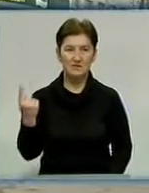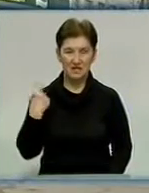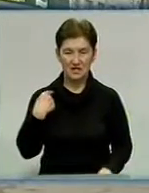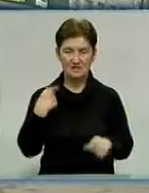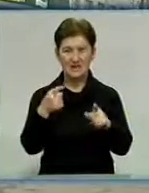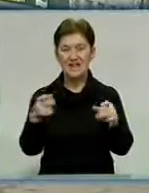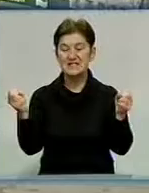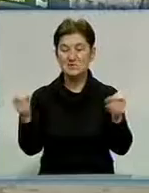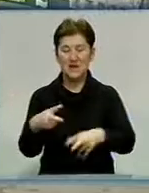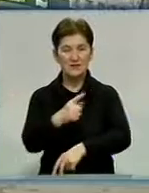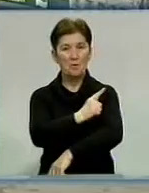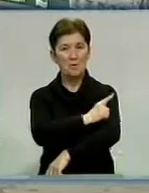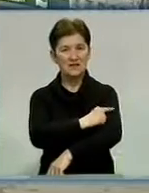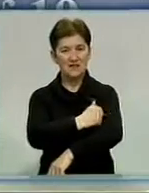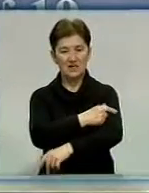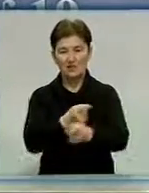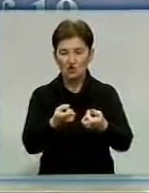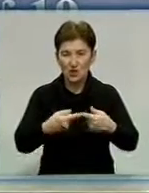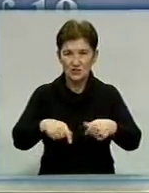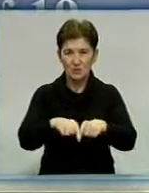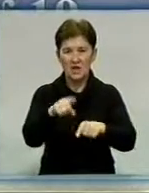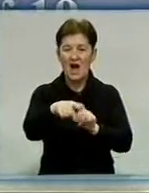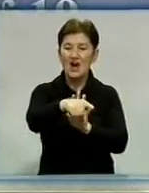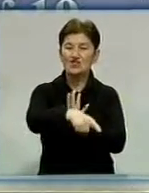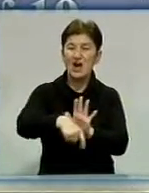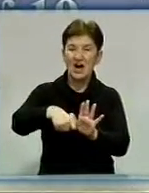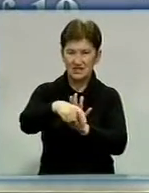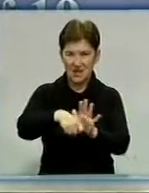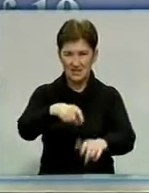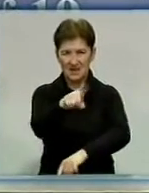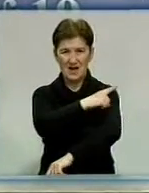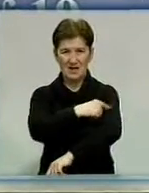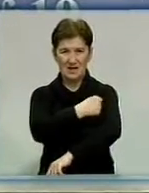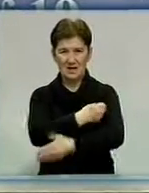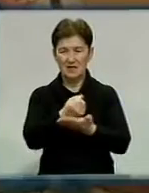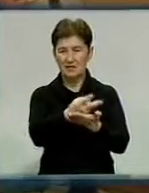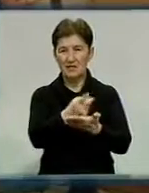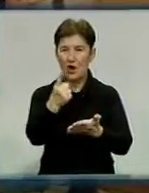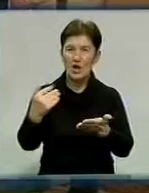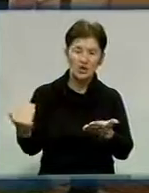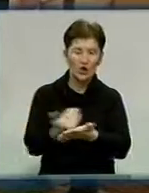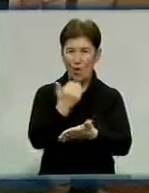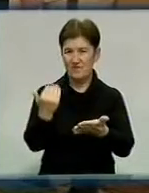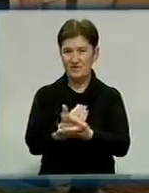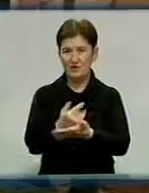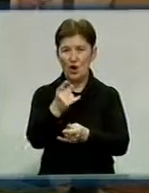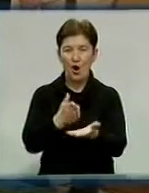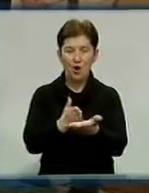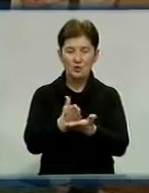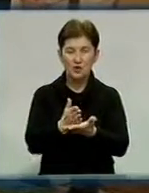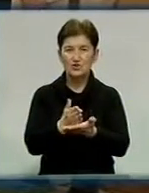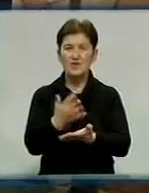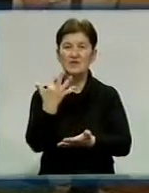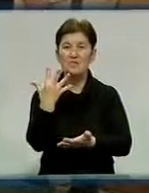Кіровоградська спецмедсанчастина номер 19, або по-народному, шахтарська лікарня – одна з найновіших в області. Обслугує більше п'яти тисяч пацієнтів.